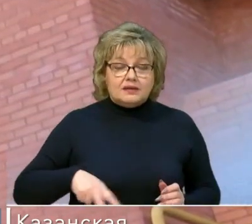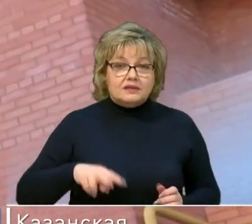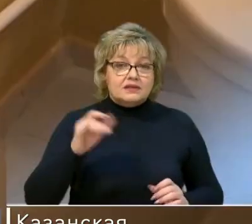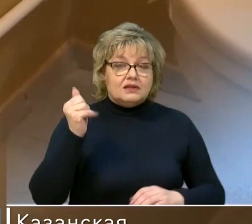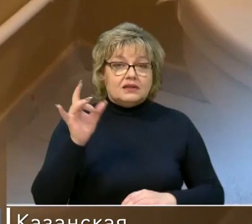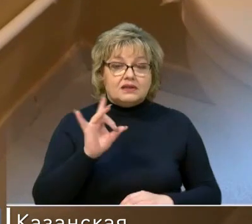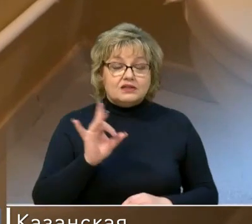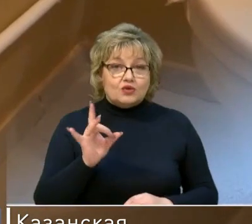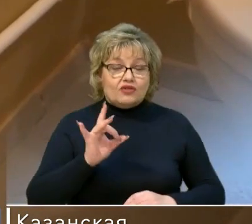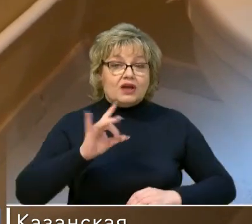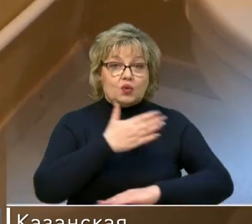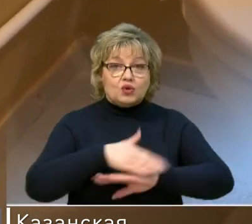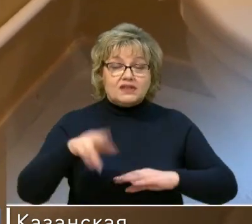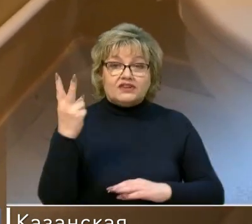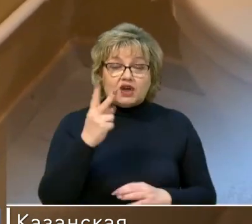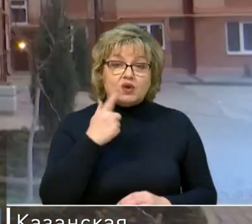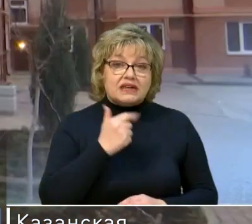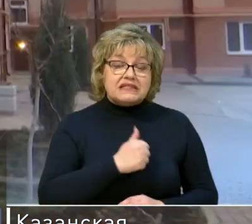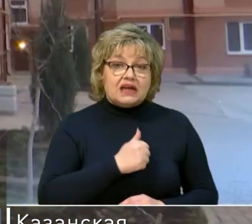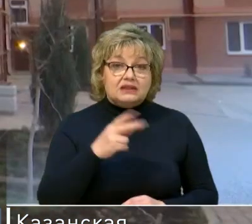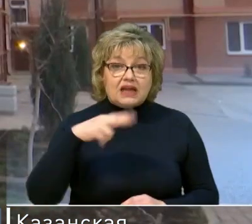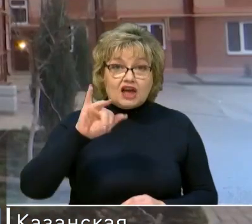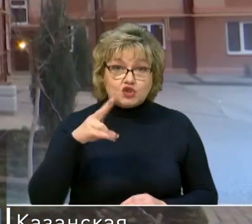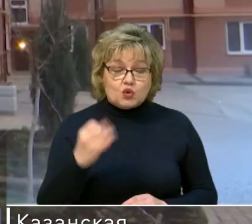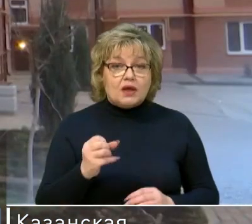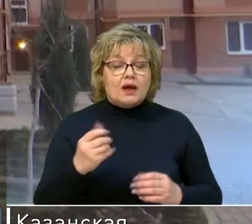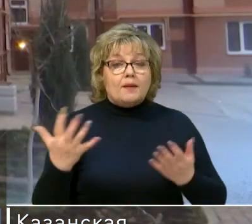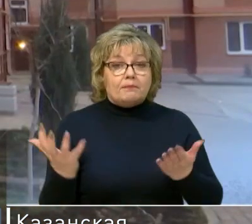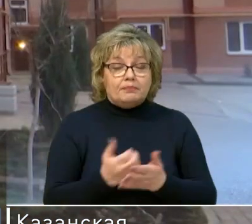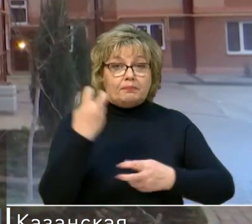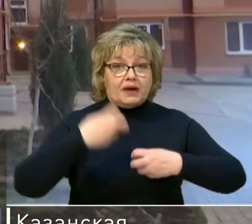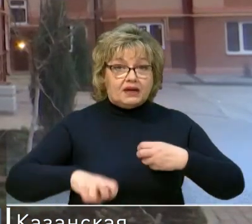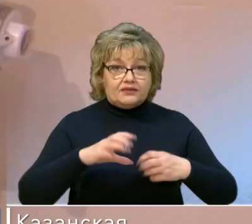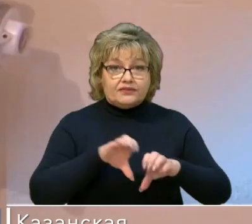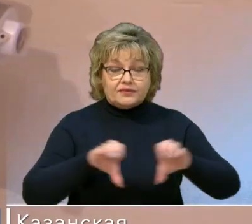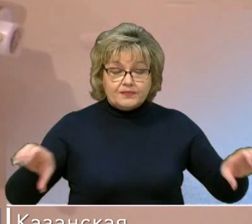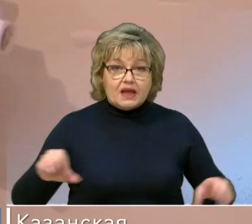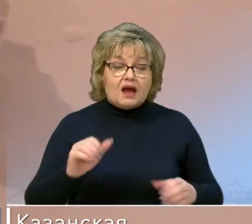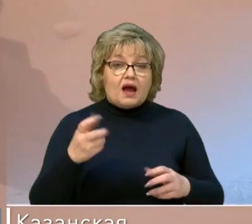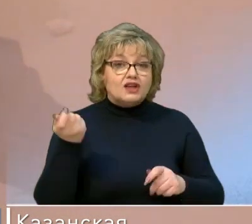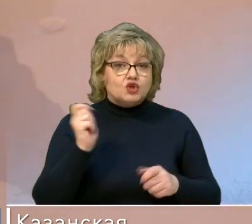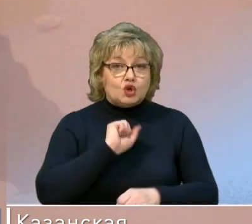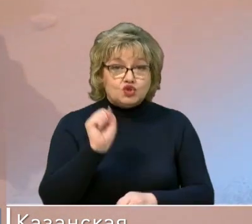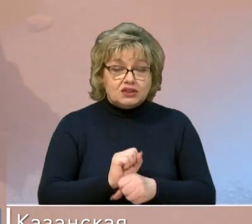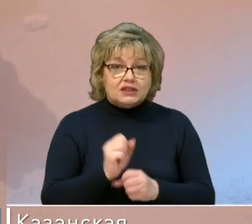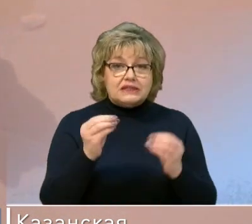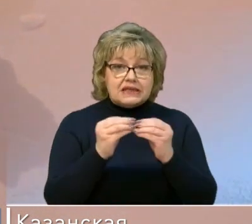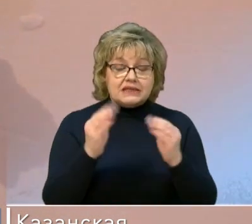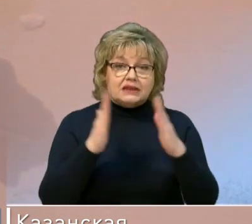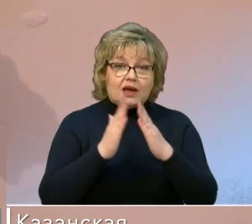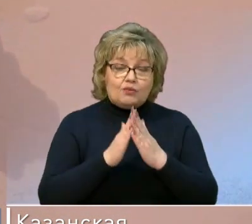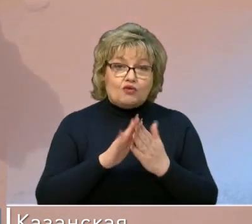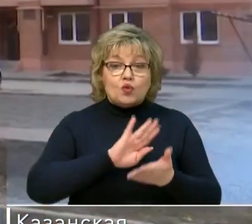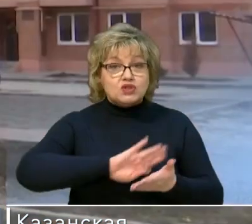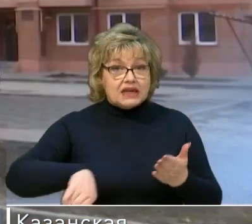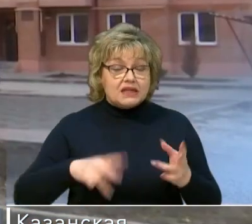столицы, в Советском районе на улице 2 Краснодарской произошел порыв на тепловой сети. Отключены 10 жилых домов. Устранить